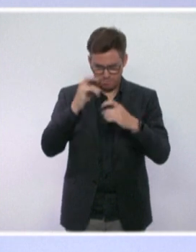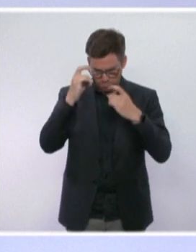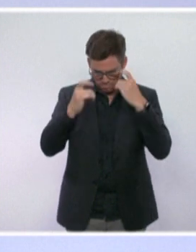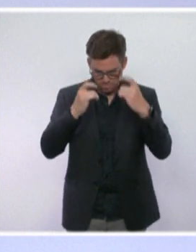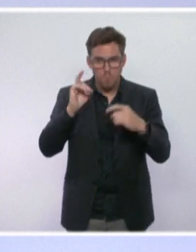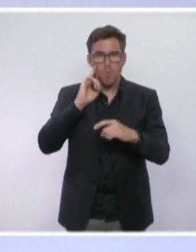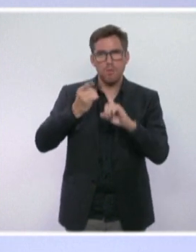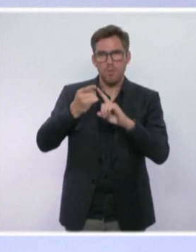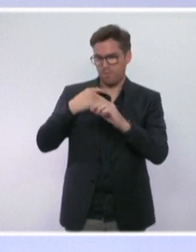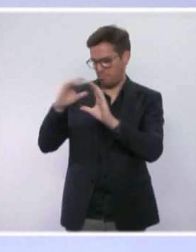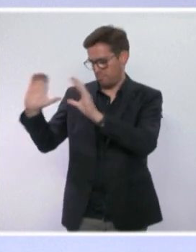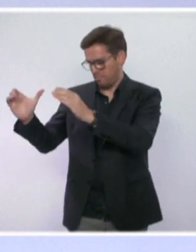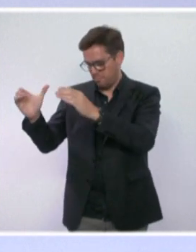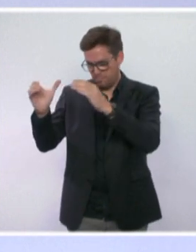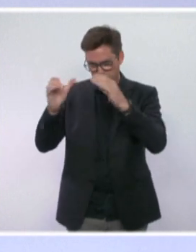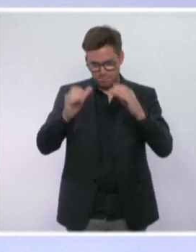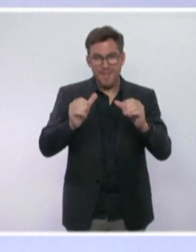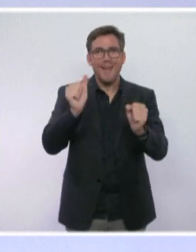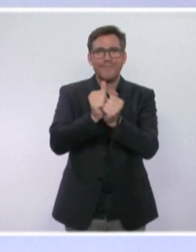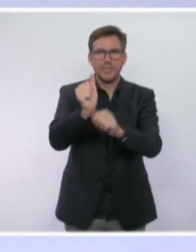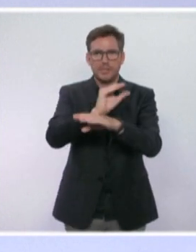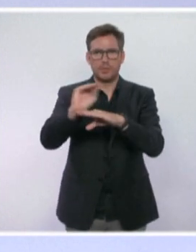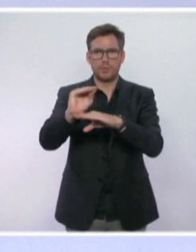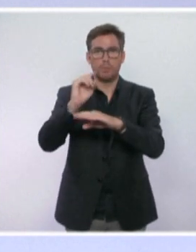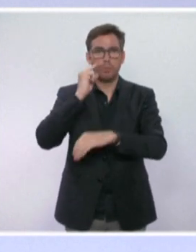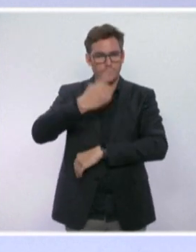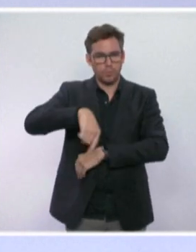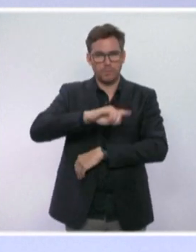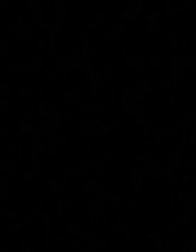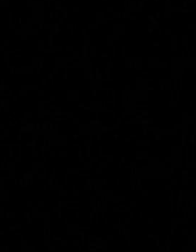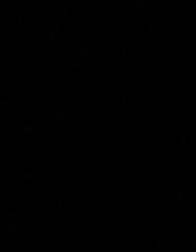humaines et dans toutes les conditions de sécurité, évidemment, pour les Français. Nous continuons d'agir.